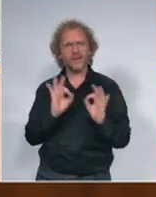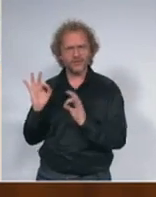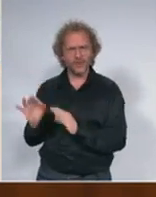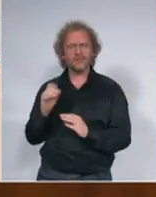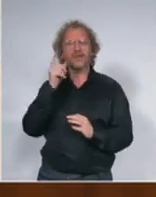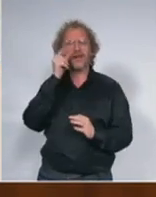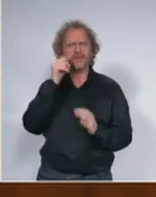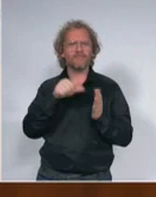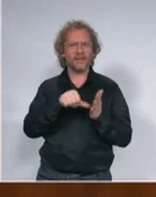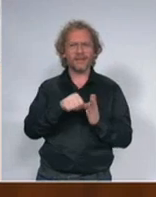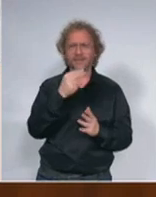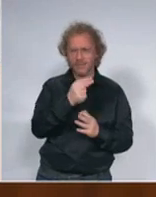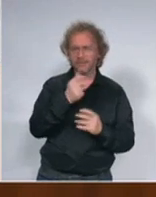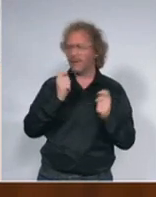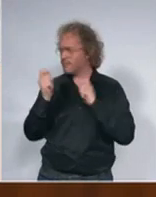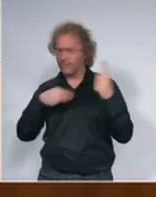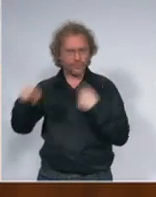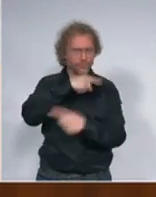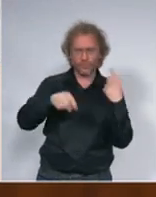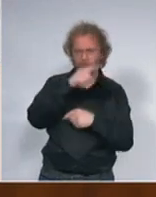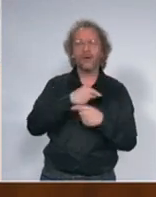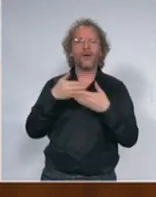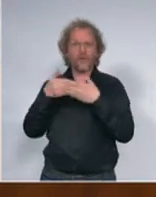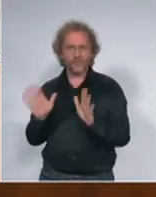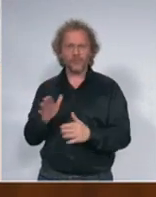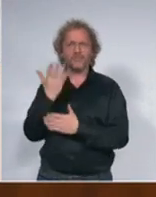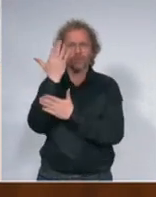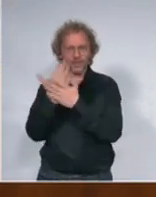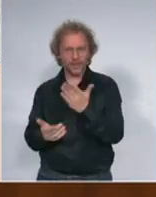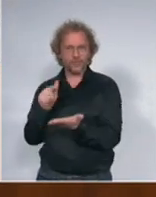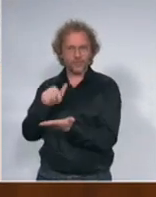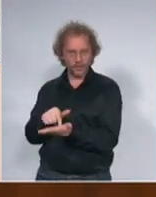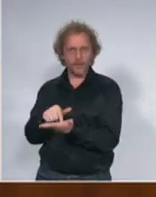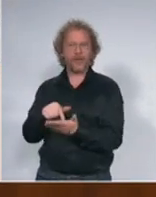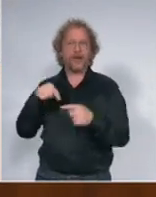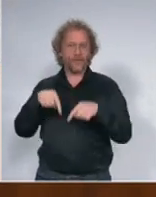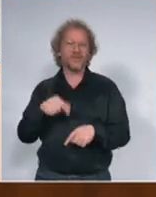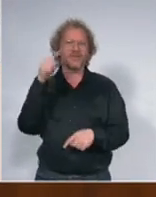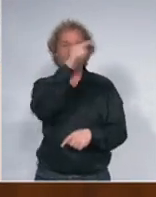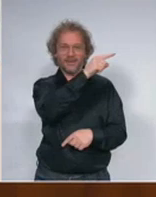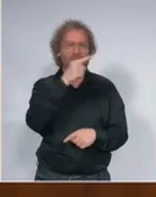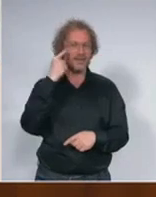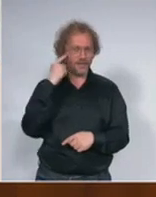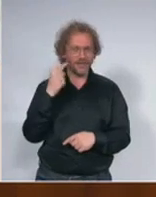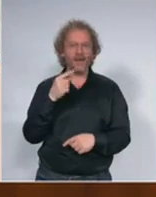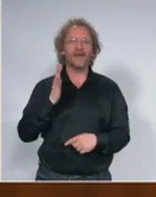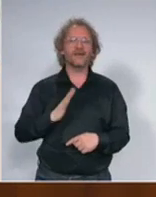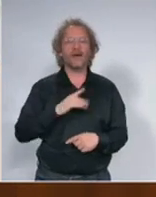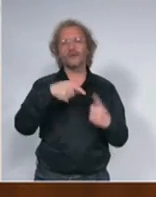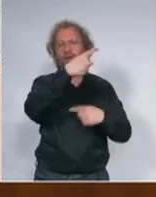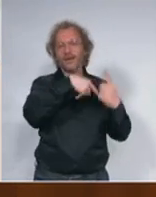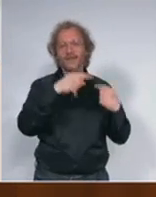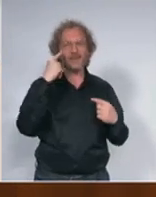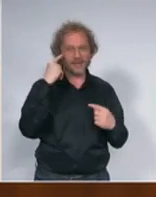račun u Narodnoj Republike Kine gde će građani Kine u juanima moći da